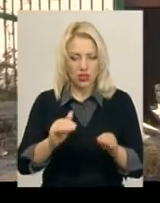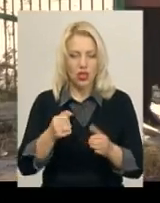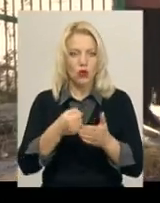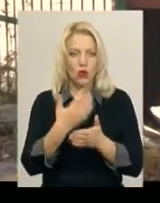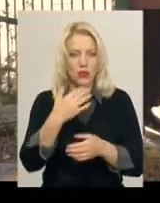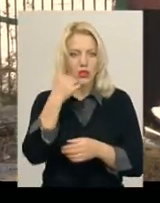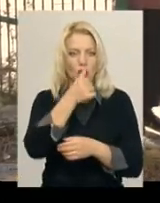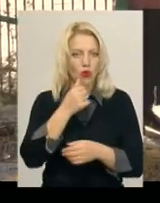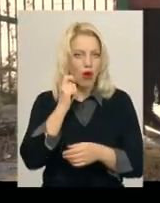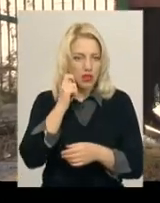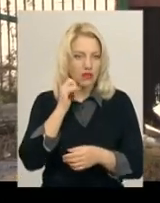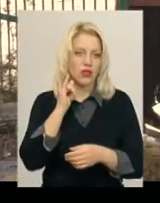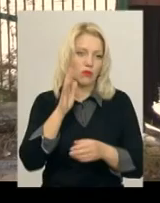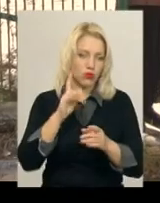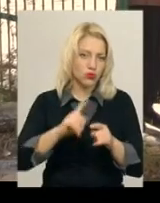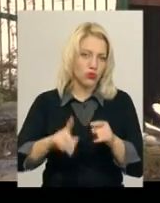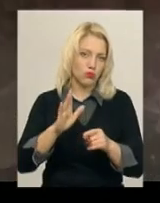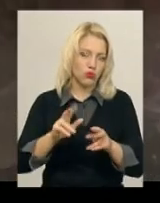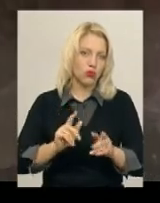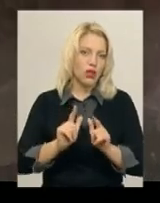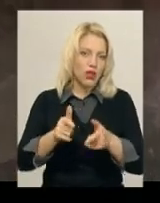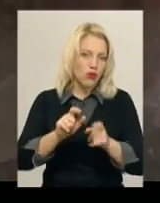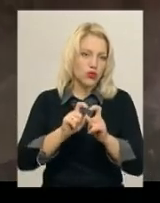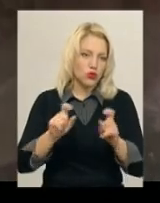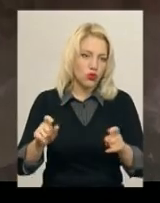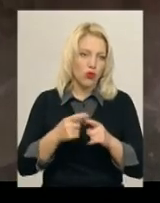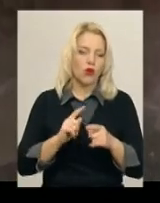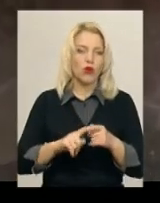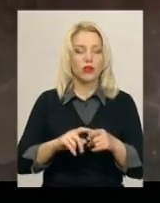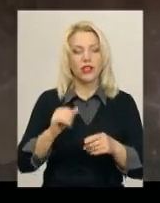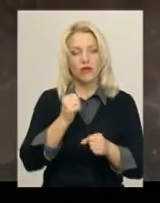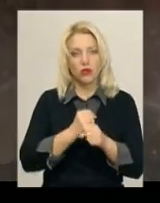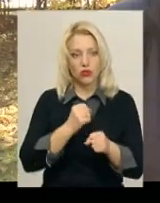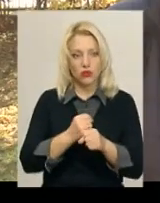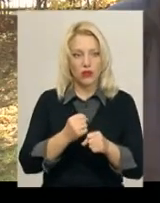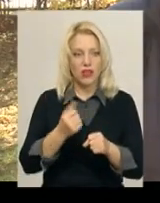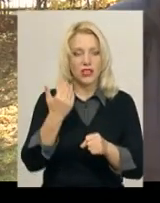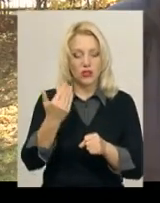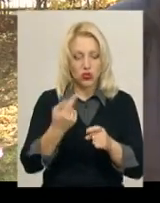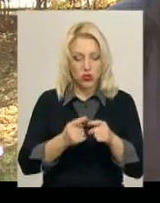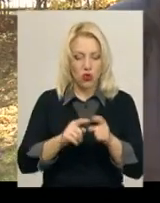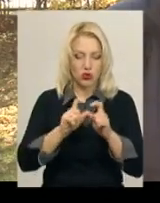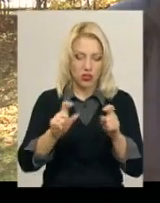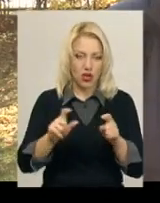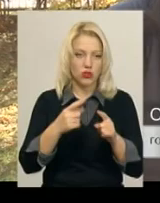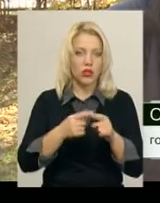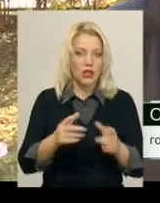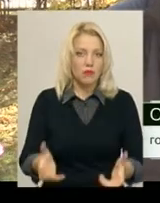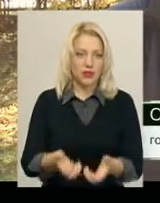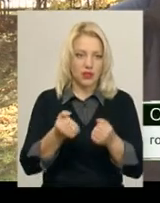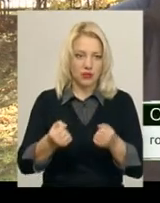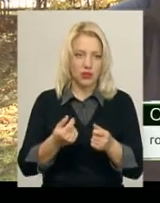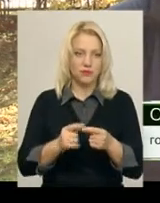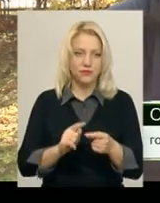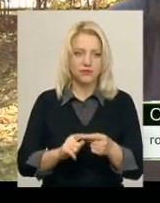будуть ходити до музичної школи. Функціонування регіонального мистецького навчального закладу підтримує. Ми можемо передбачити ці питання, що ми